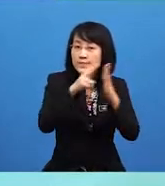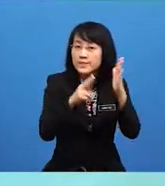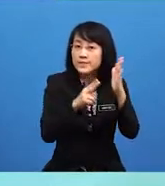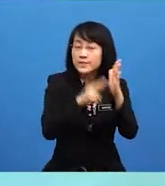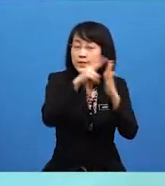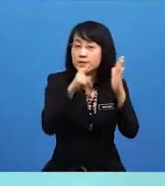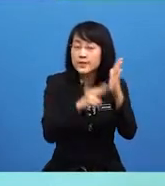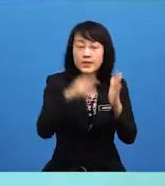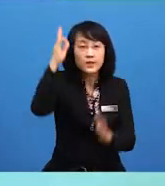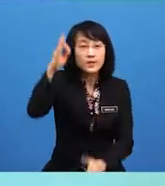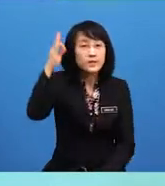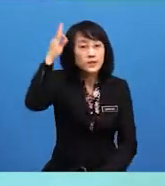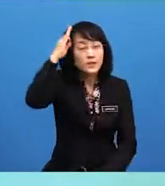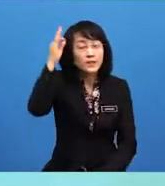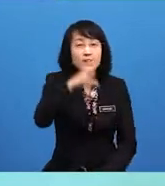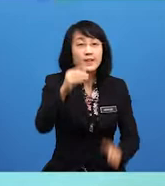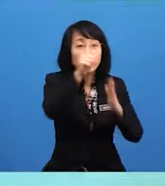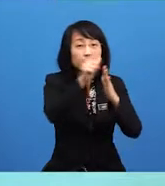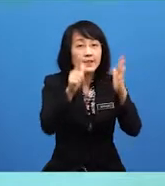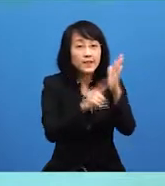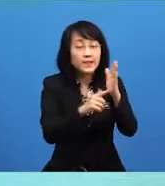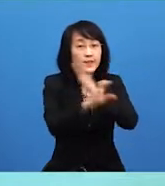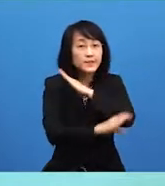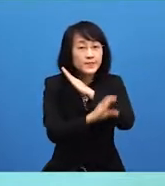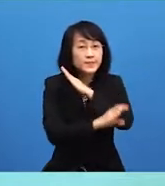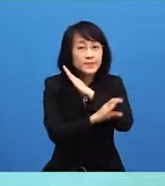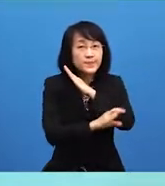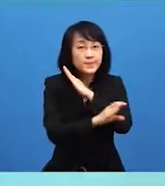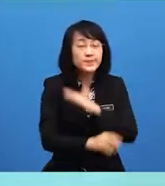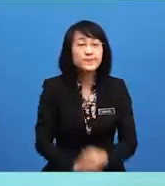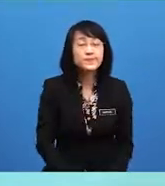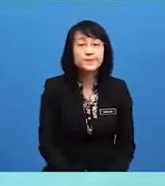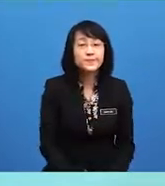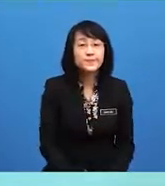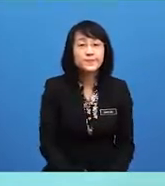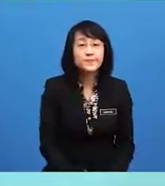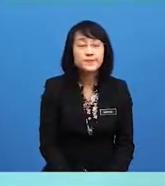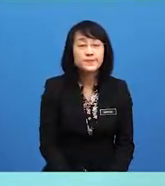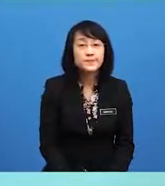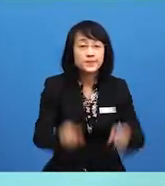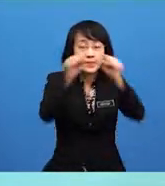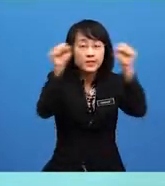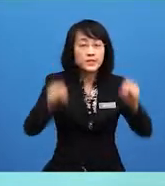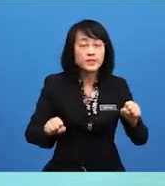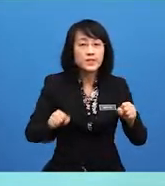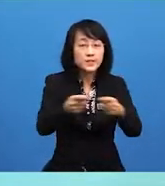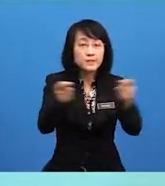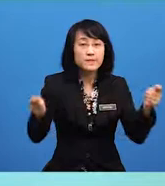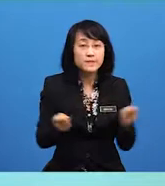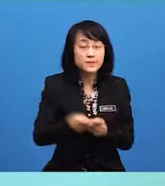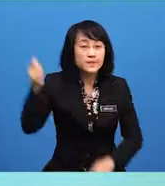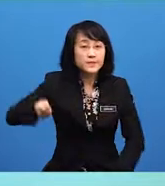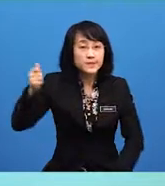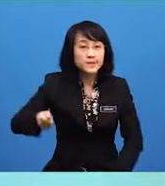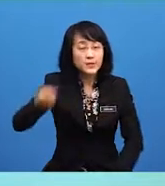dan perlembagaan negeri. Sistem mahkamah telah diujukkan oleh Perlembagaan Malaysia untuk